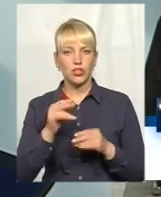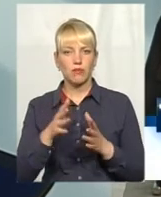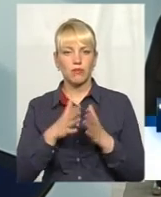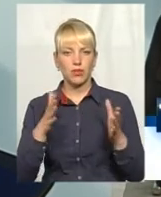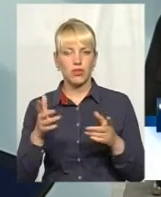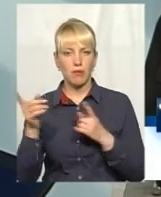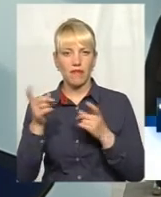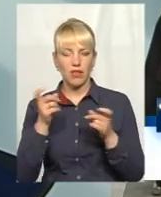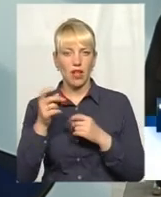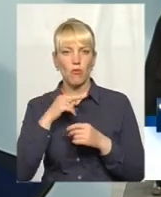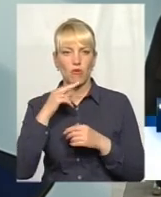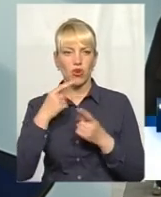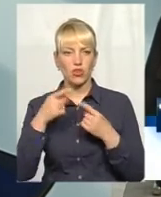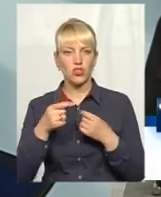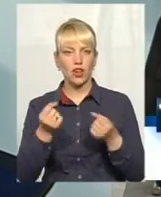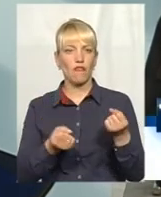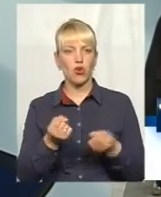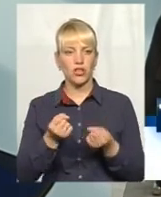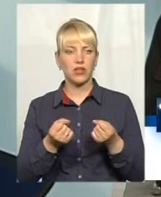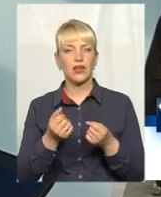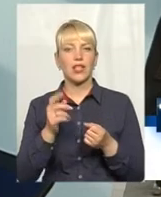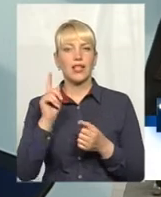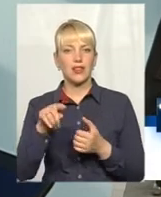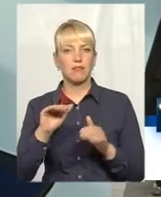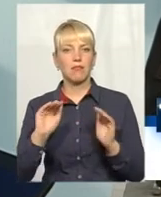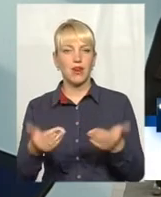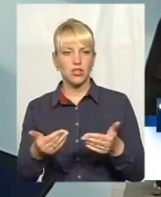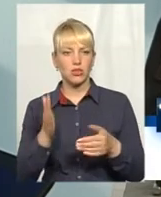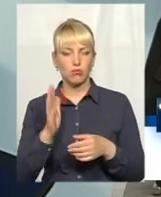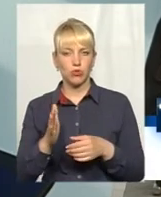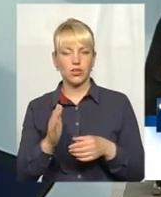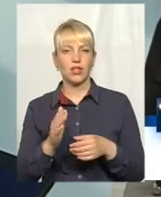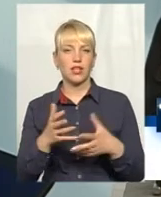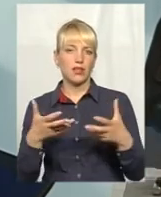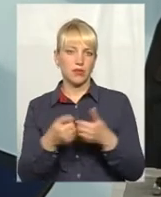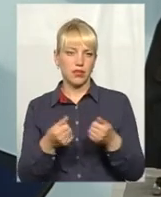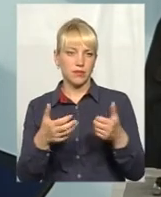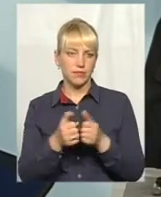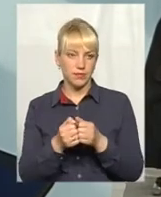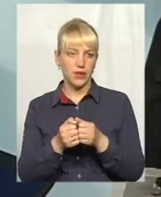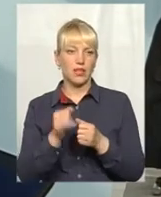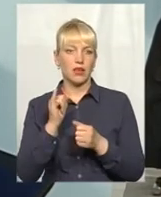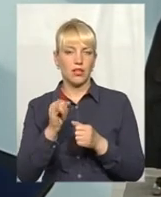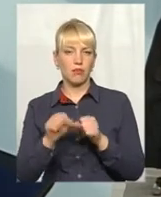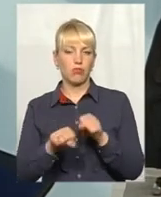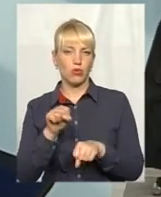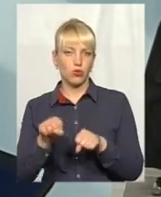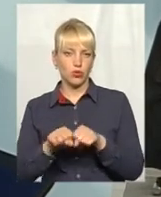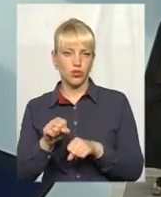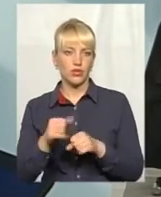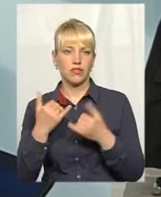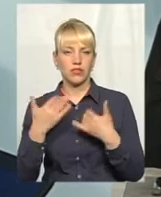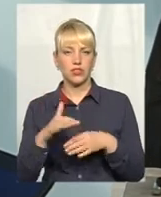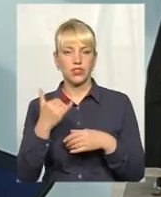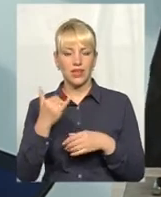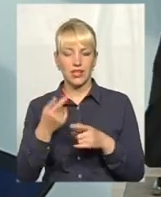увагу інших водіїв, тим менше буде дорожньо-транспортних пригод і порушень. Ми вже зараз